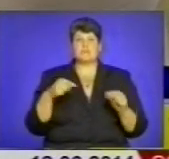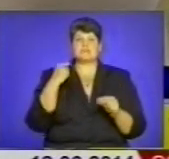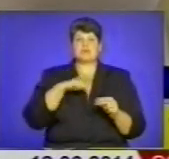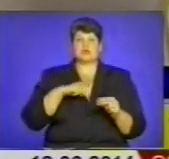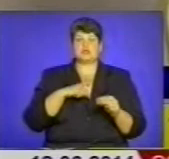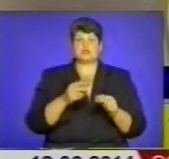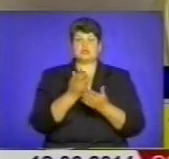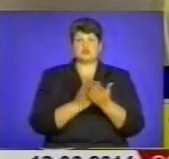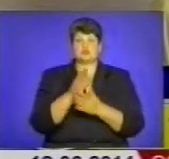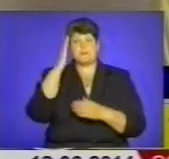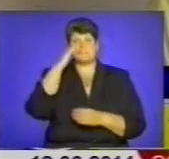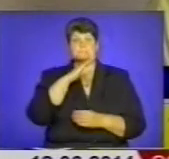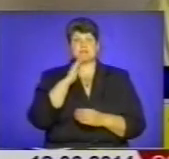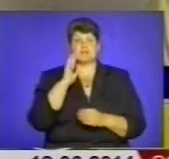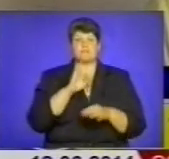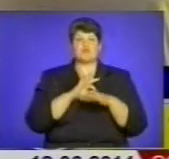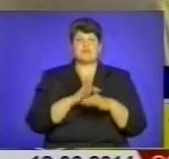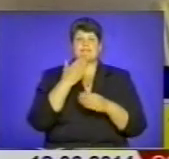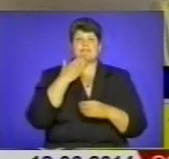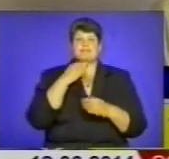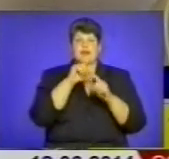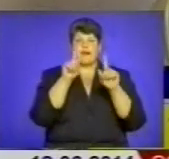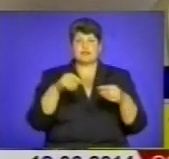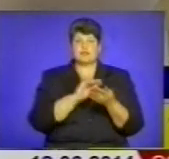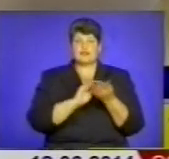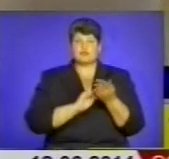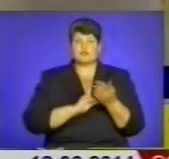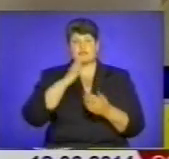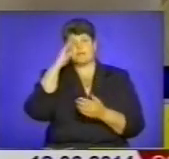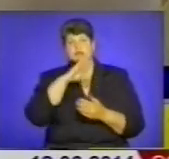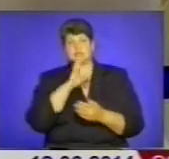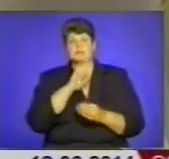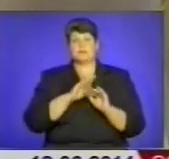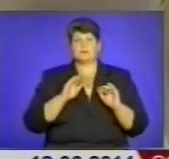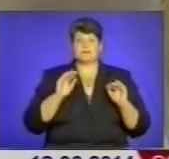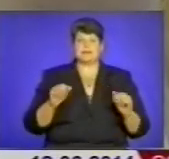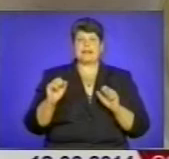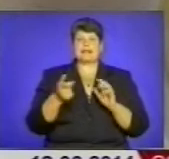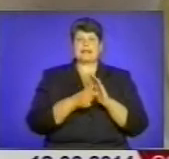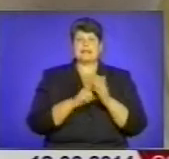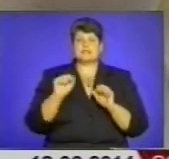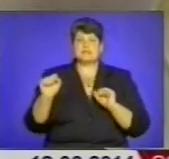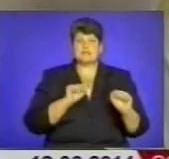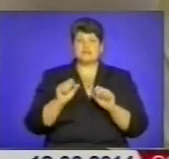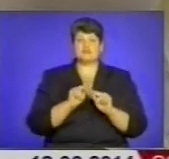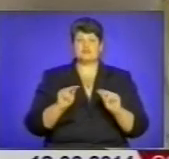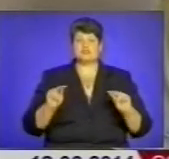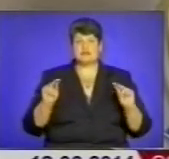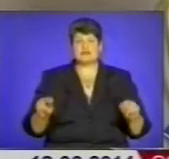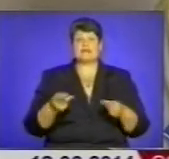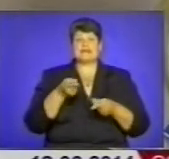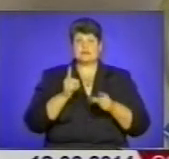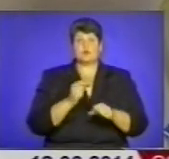ну і звичайно, що батьки. Тобто проводимо анкетування і серед батьків, і серед учнів. Ну і так само класні керівники і вчителі вже, відповідно,